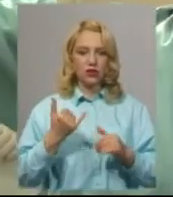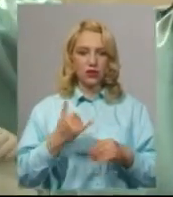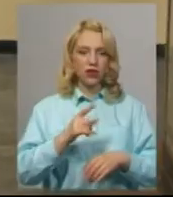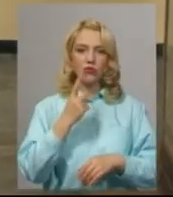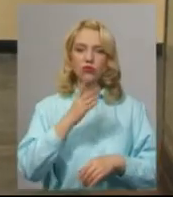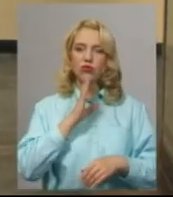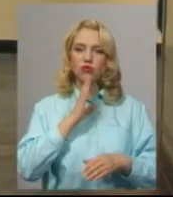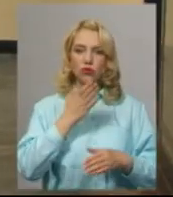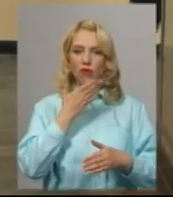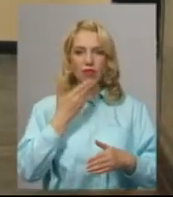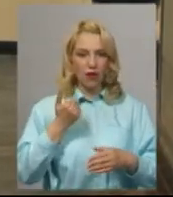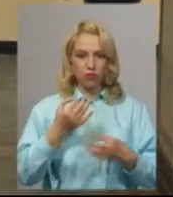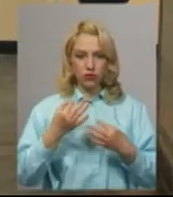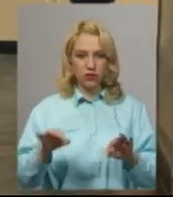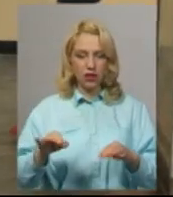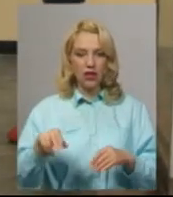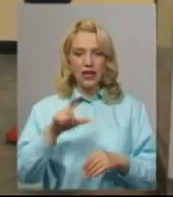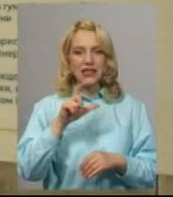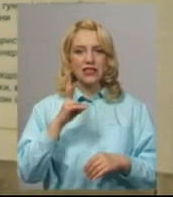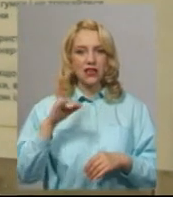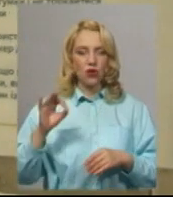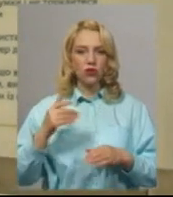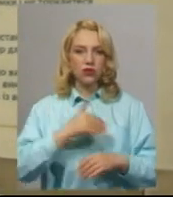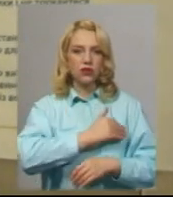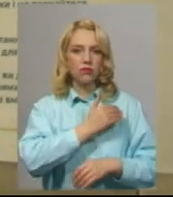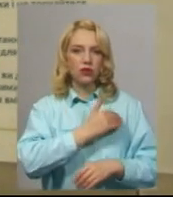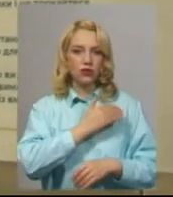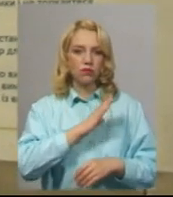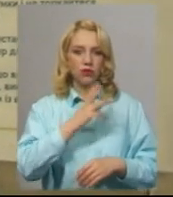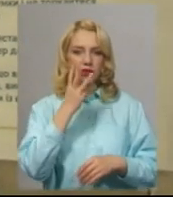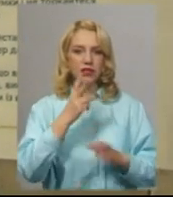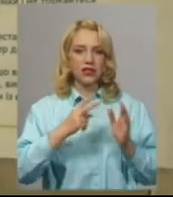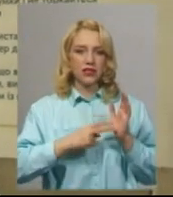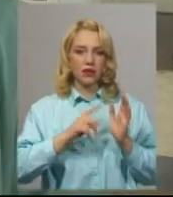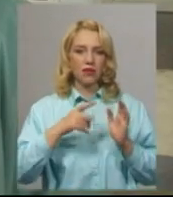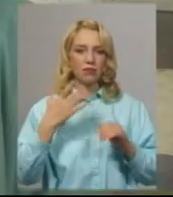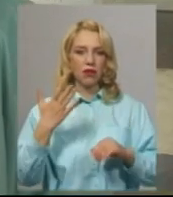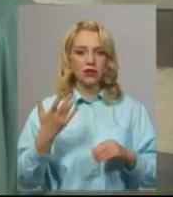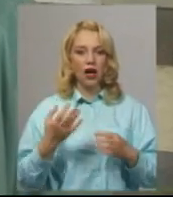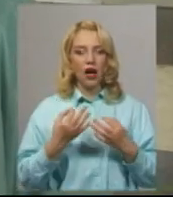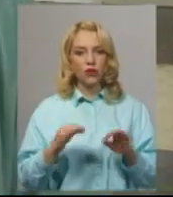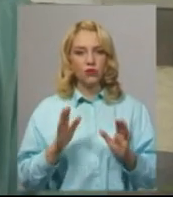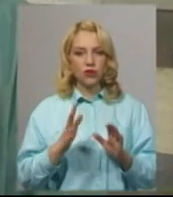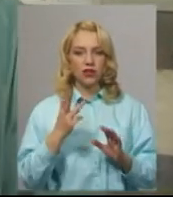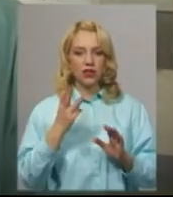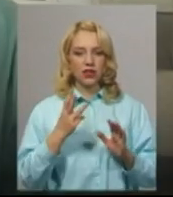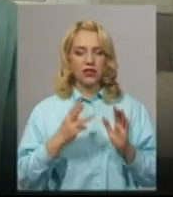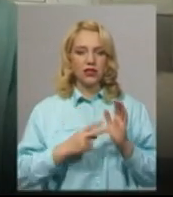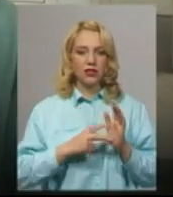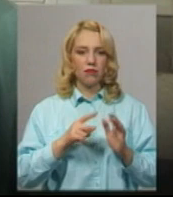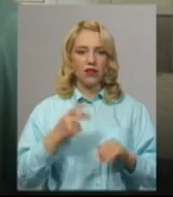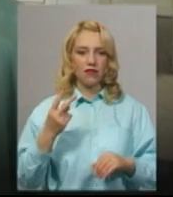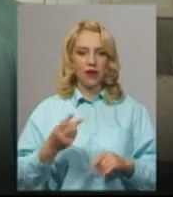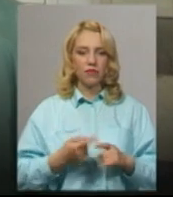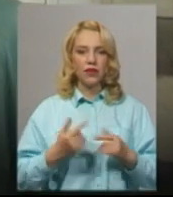сьогодні не пропустили до складання ЗНО. У неї була температура 37,5 градусів, допустимо 37,2. На початку